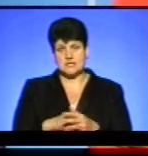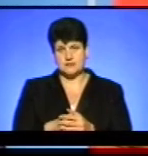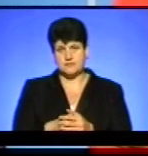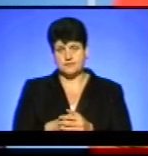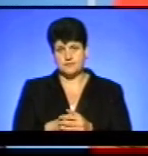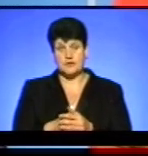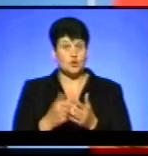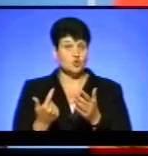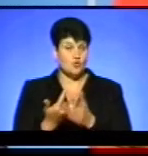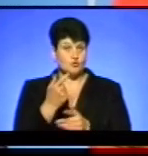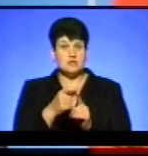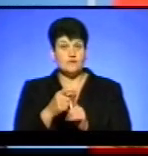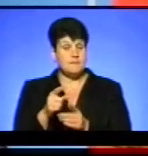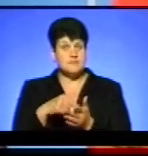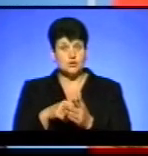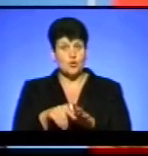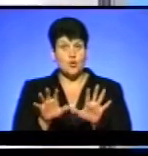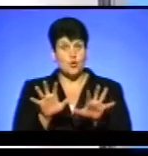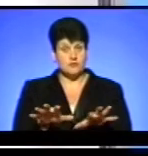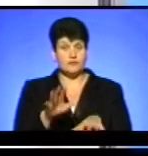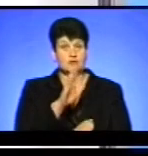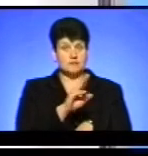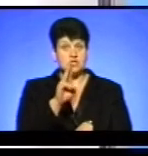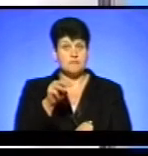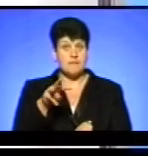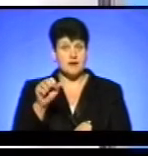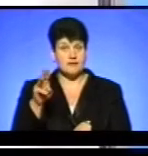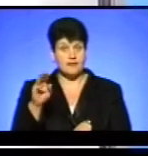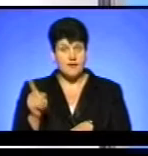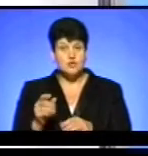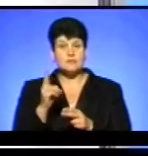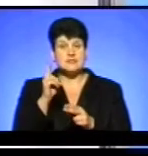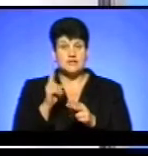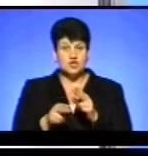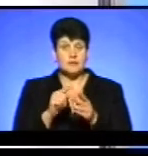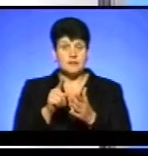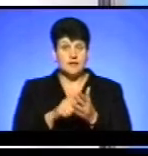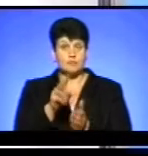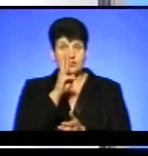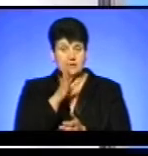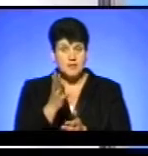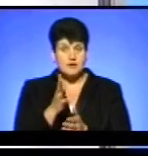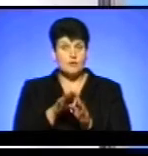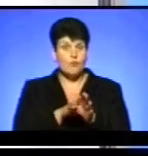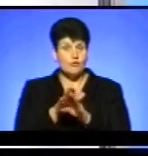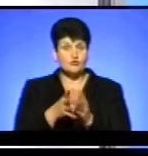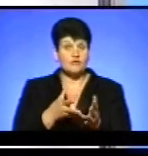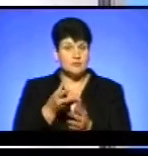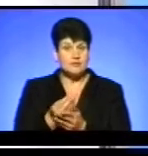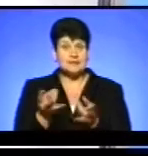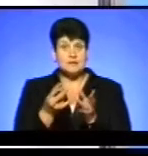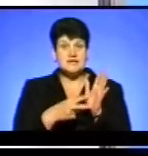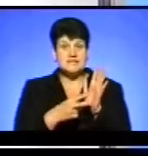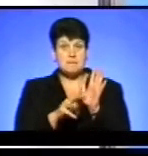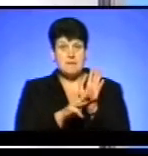Знову таки, за словами міського голови Володимира Шметька, аби закрити повністю питання по заробітній платі, в повному обсязі потрібно 7